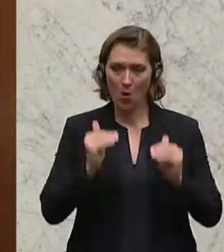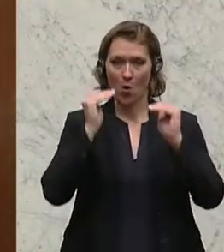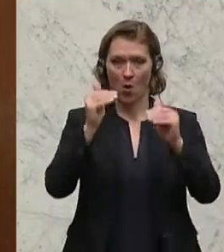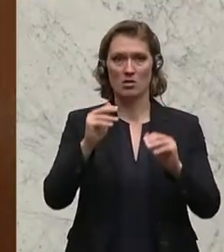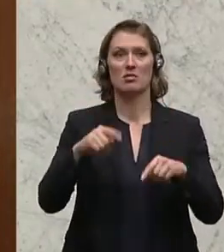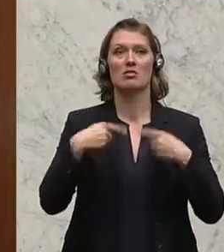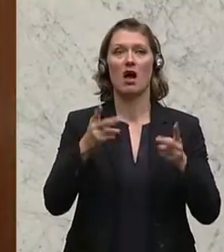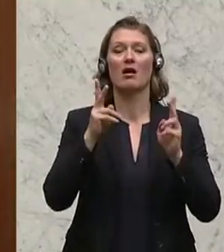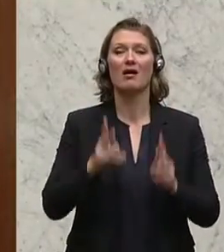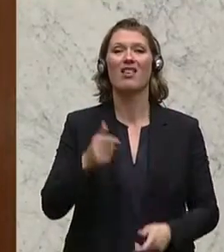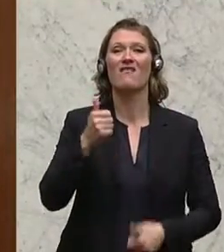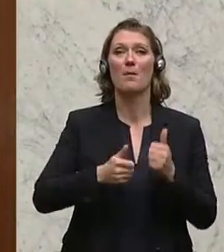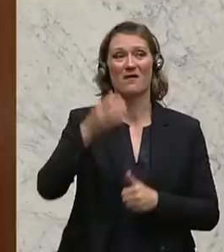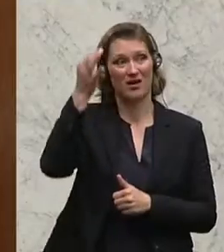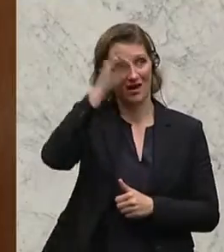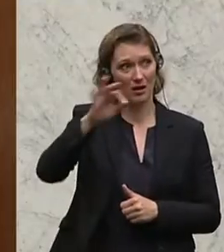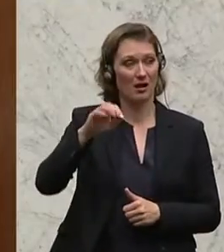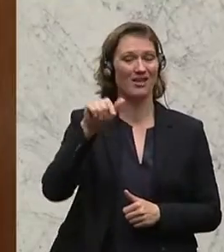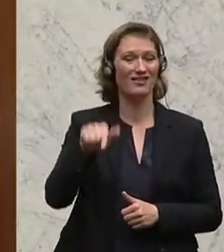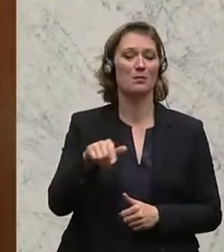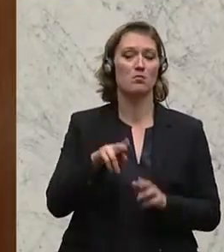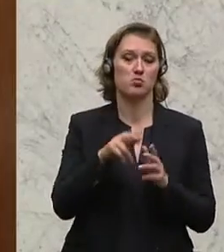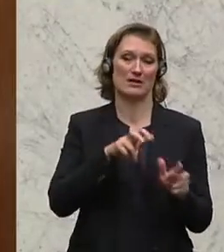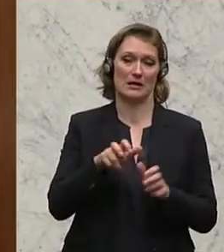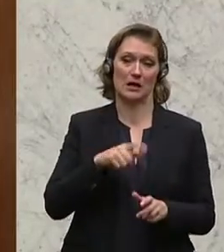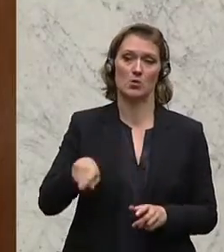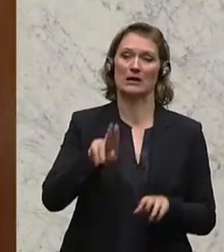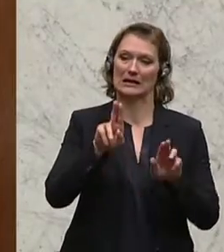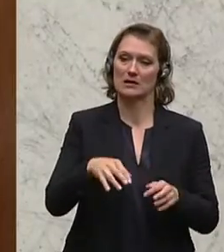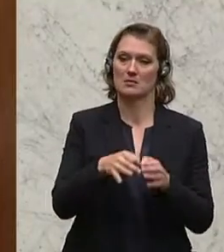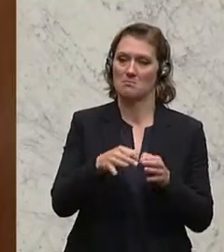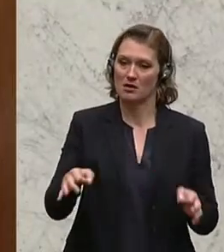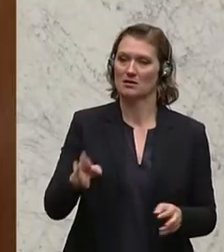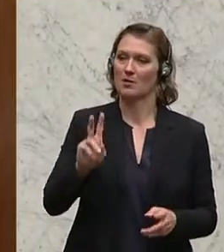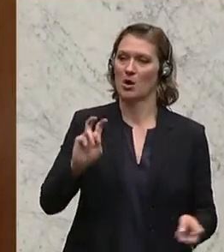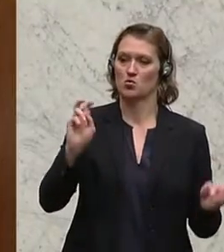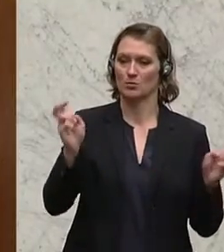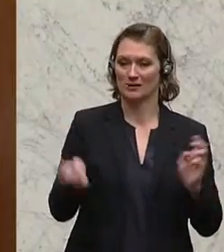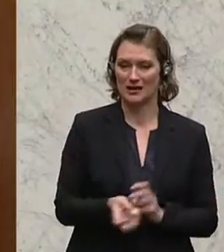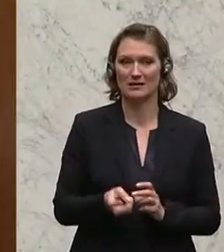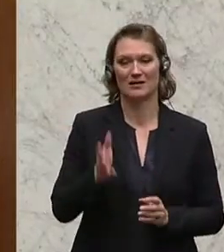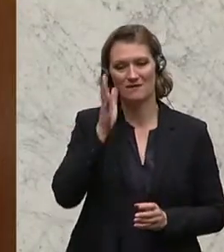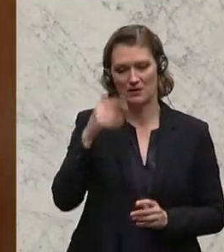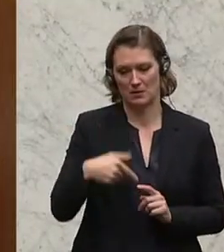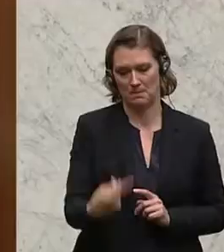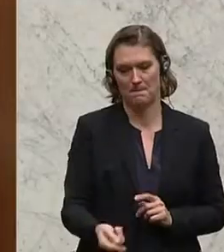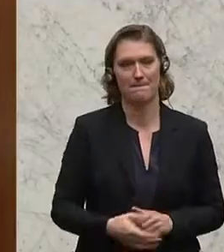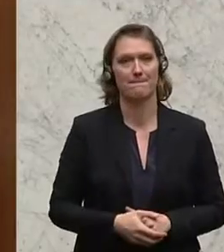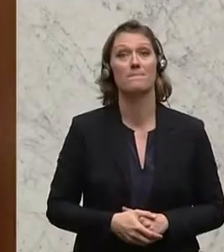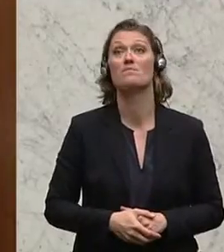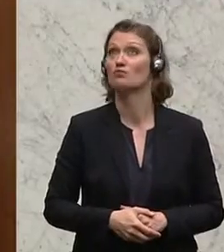dass wir in der Wettbewerbsfähigkeit vorankommen müssen und dass diese Bundesregierung die richtigen Maßnahmen dazu setzt, und setzen wird.